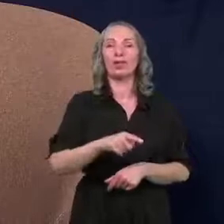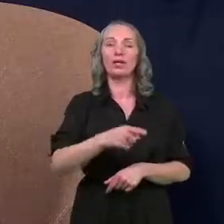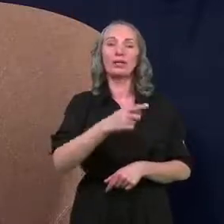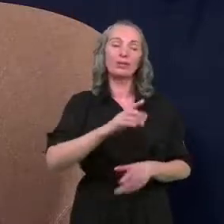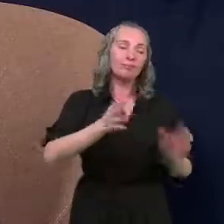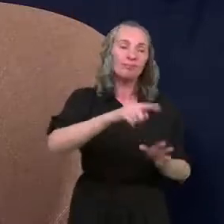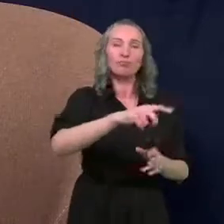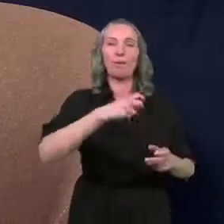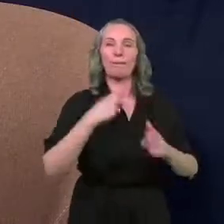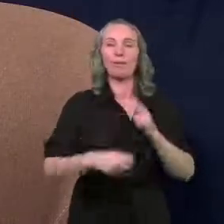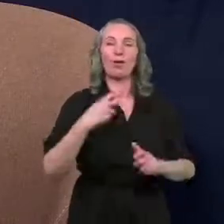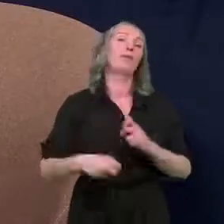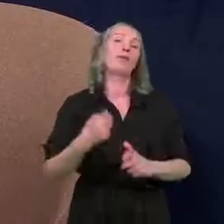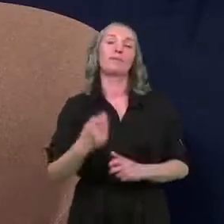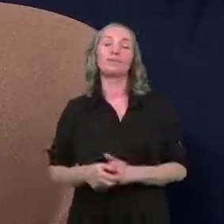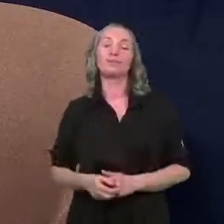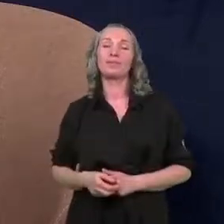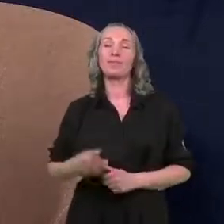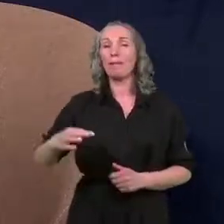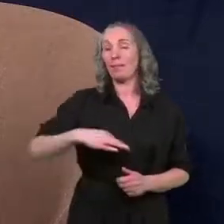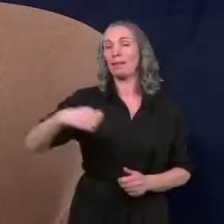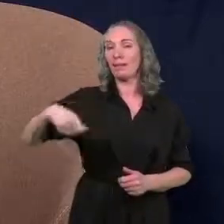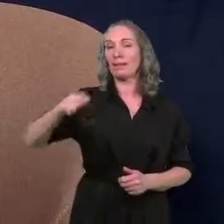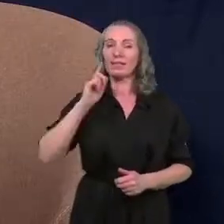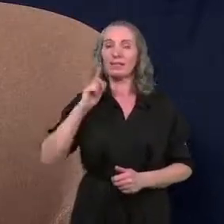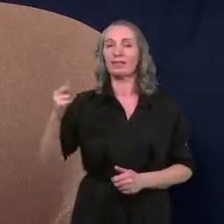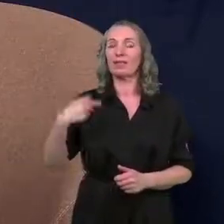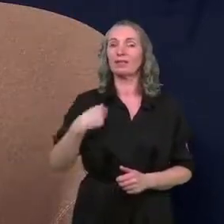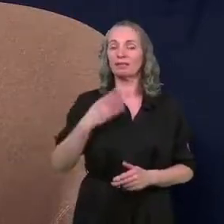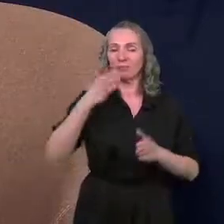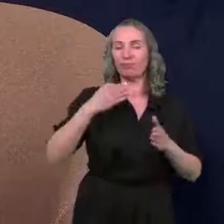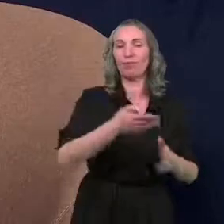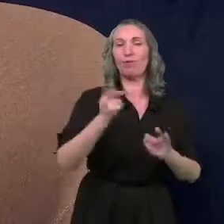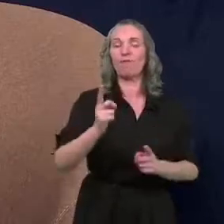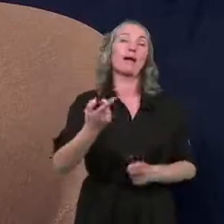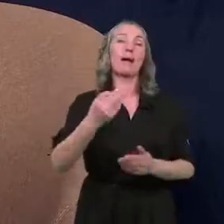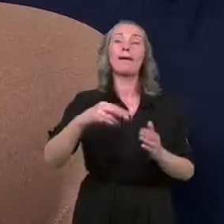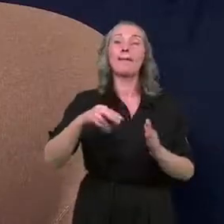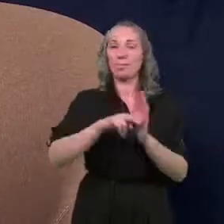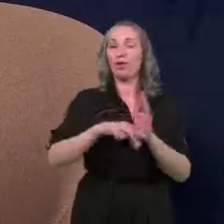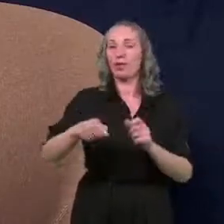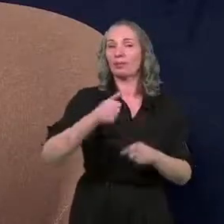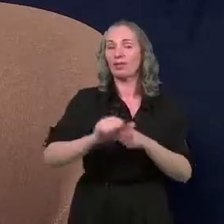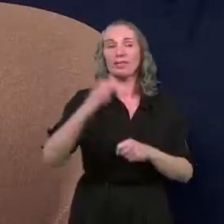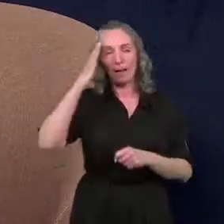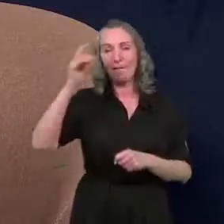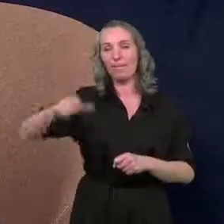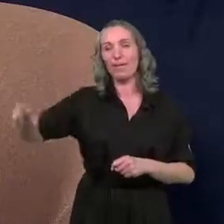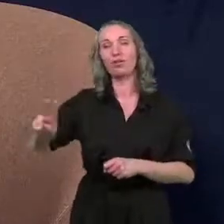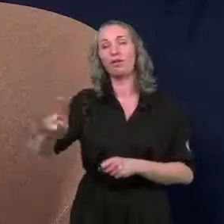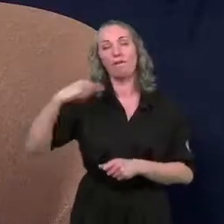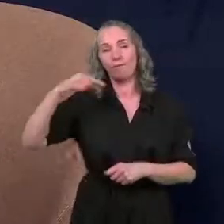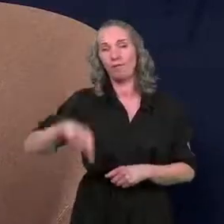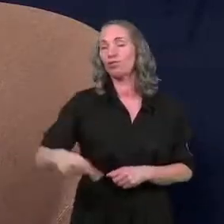zajmie się problemem. I oczywiście Pan Prezydent zwrócił uwagę, że jest to program dla mieszkańców Włocławka, ale